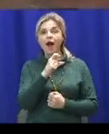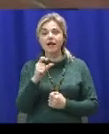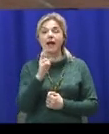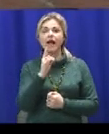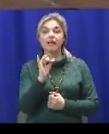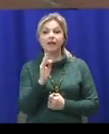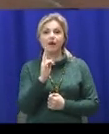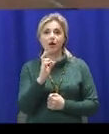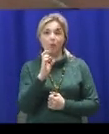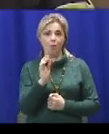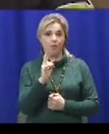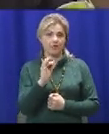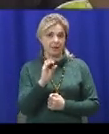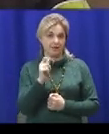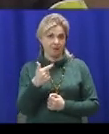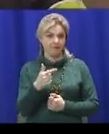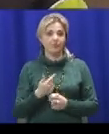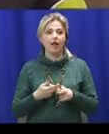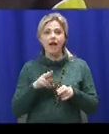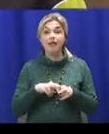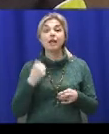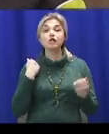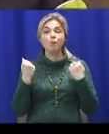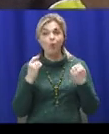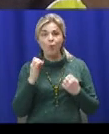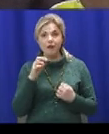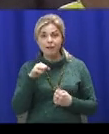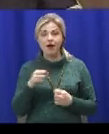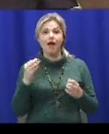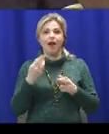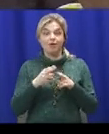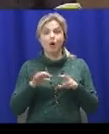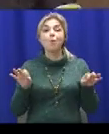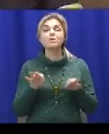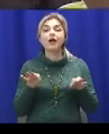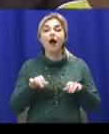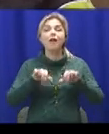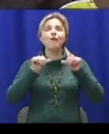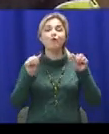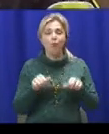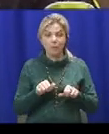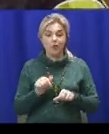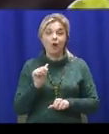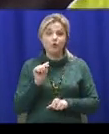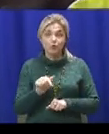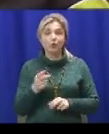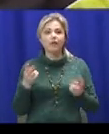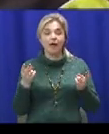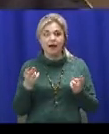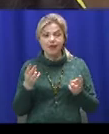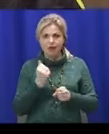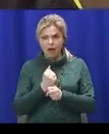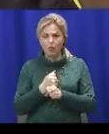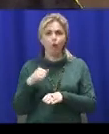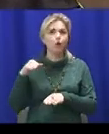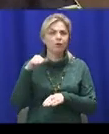весь свій вільний час. Це спорт в музикальній формі. Тут потрібно робити удар, бо